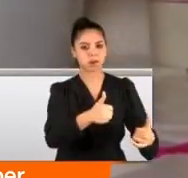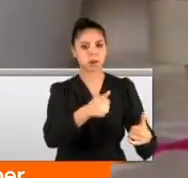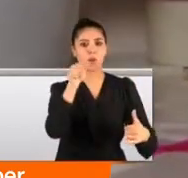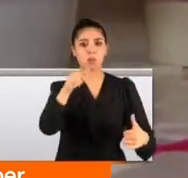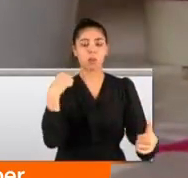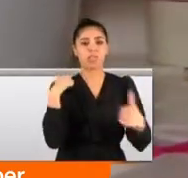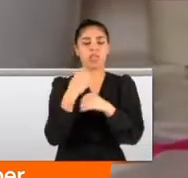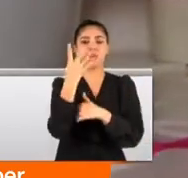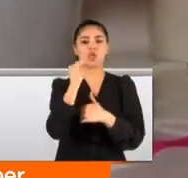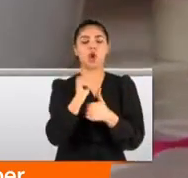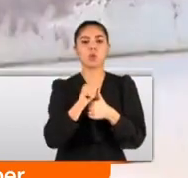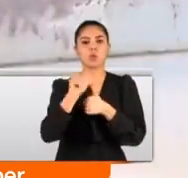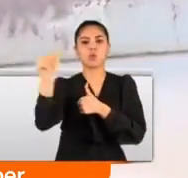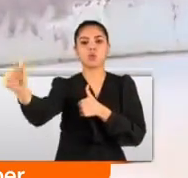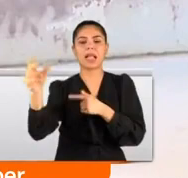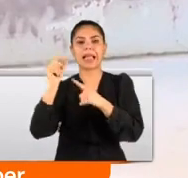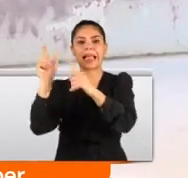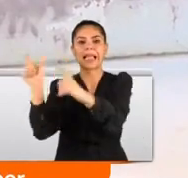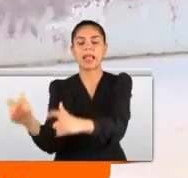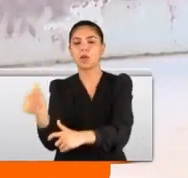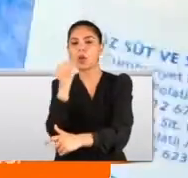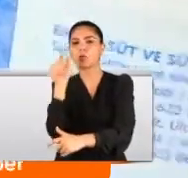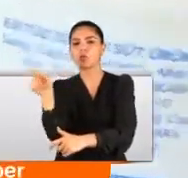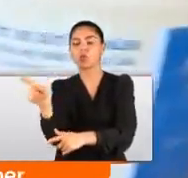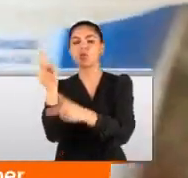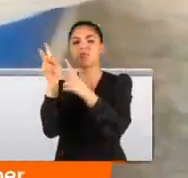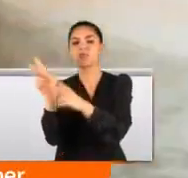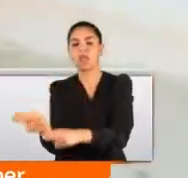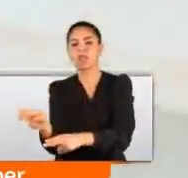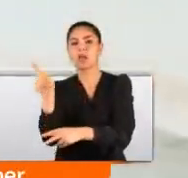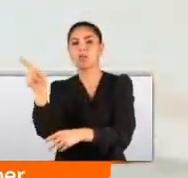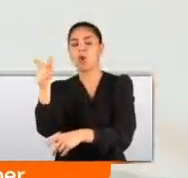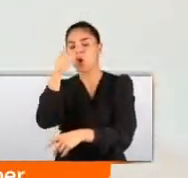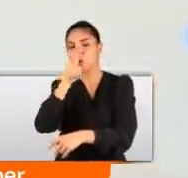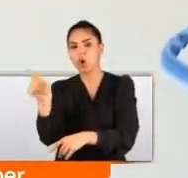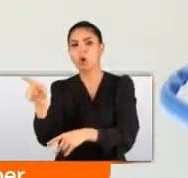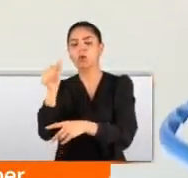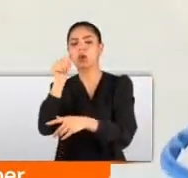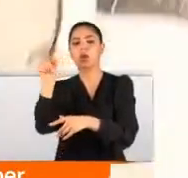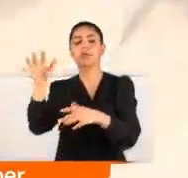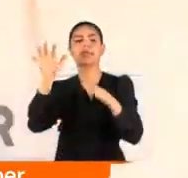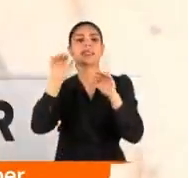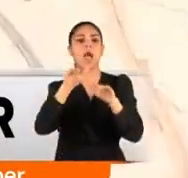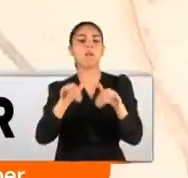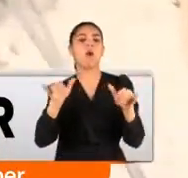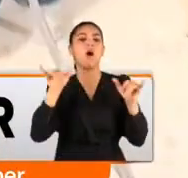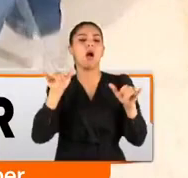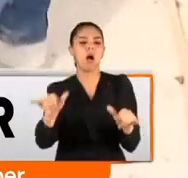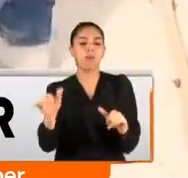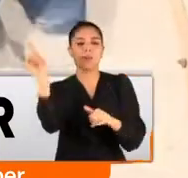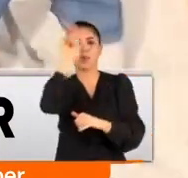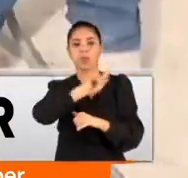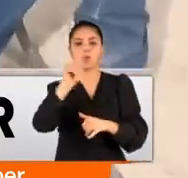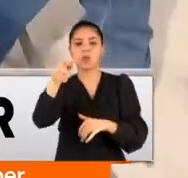kez de 4 kilometre uzaklıktaki İlören köyünün suları kesildi. Çünkü iki köye su sağlayan depo aynı. Habere konu olan